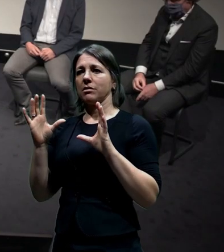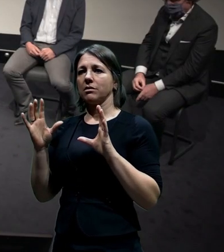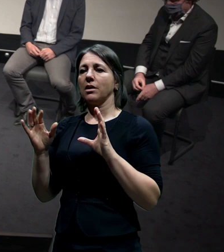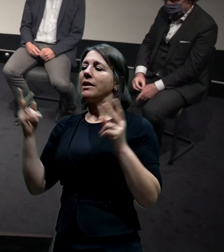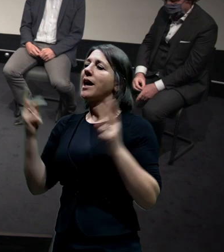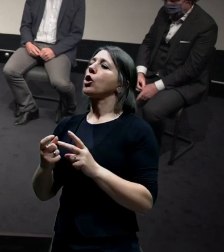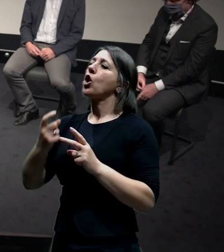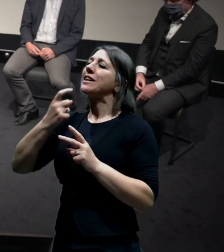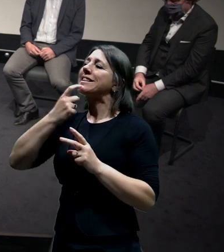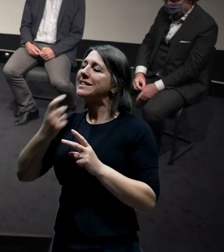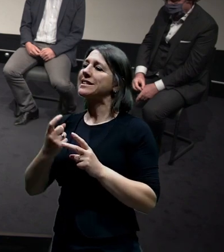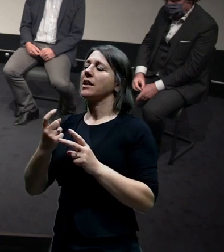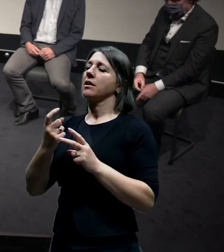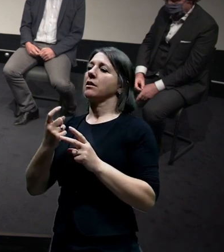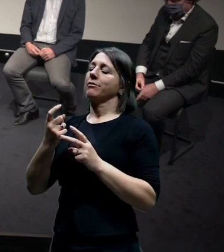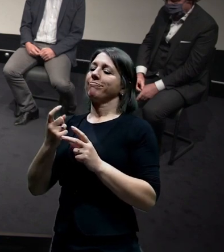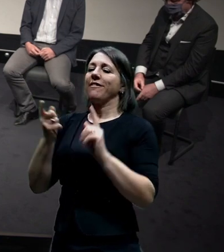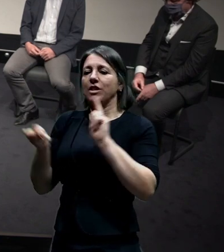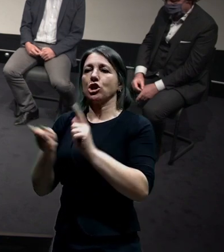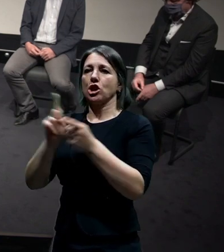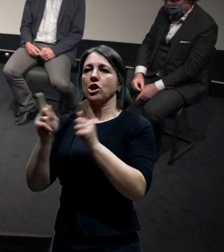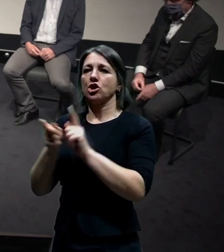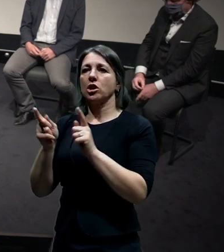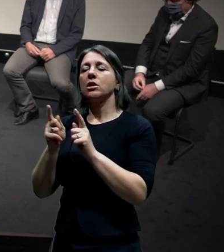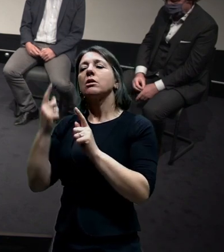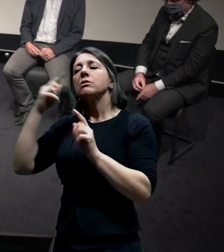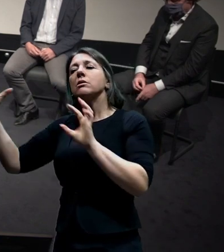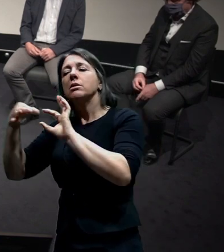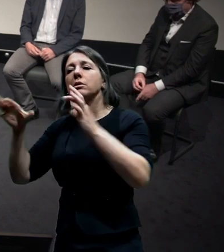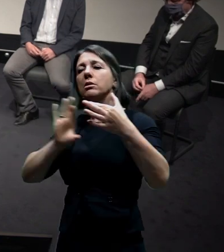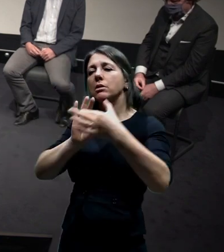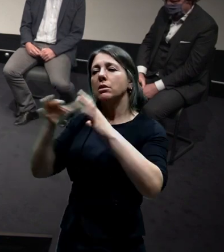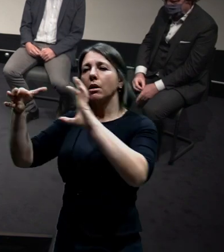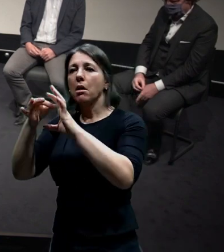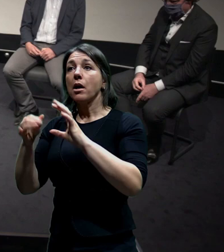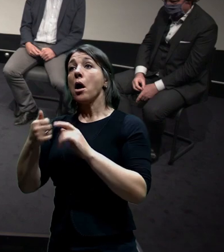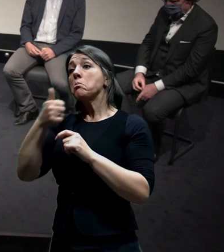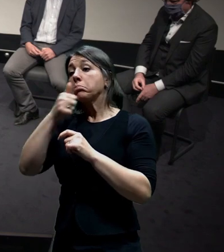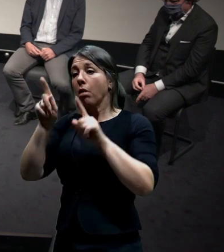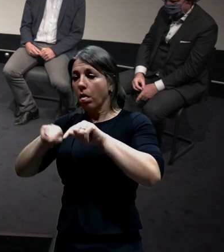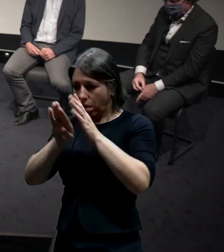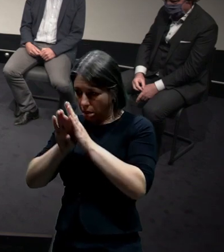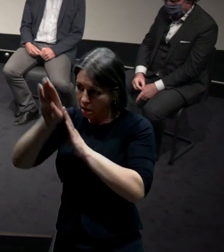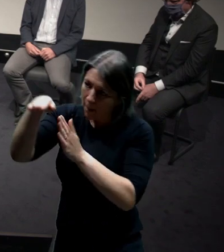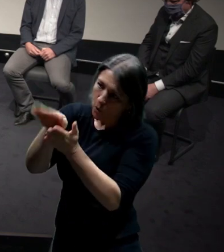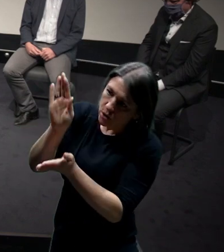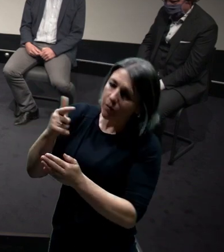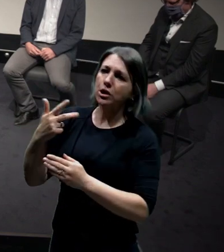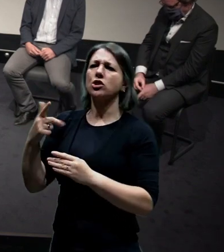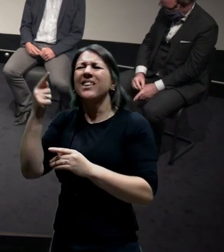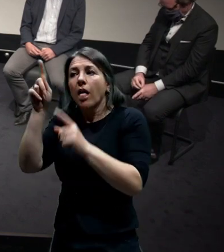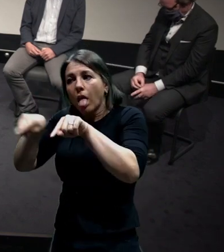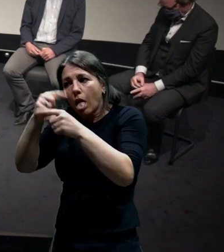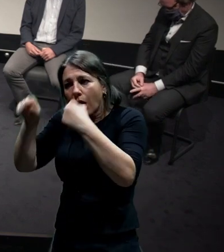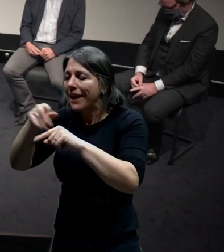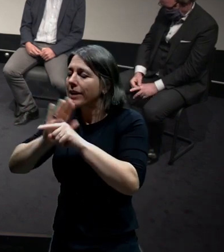věc řešit, řekněme v nějakých třeba i širších souvislostech, že to není jedna výjezdová rampa s nějakými brutálnými procentami, ale že třeba